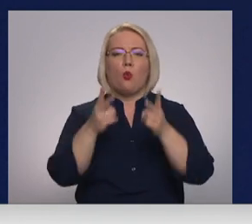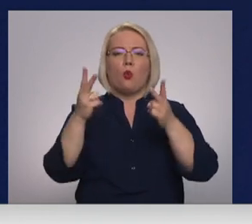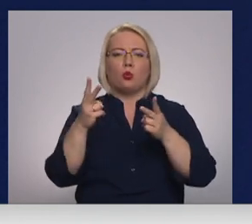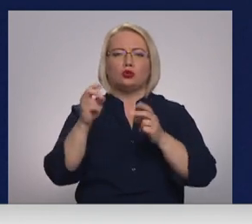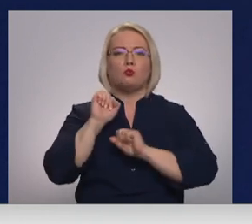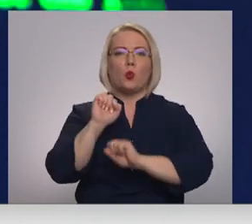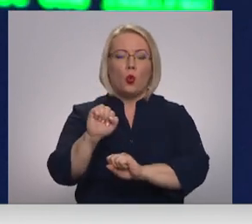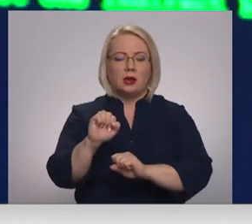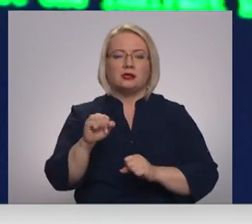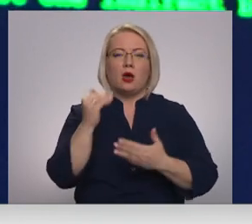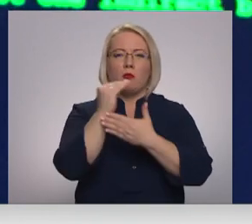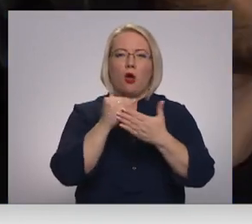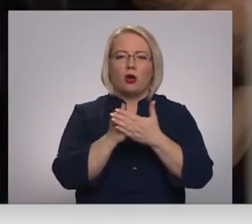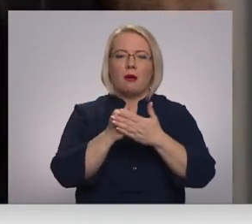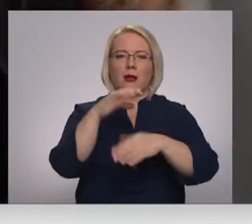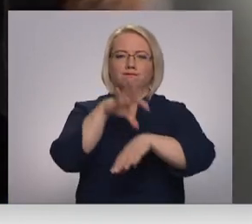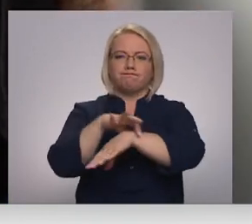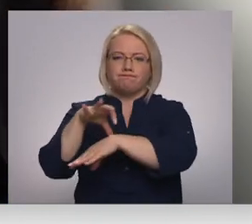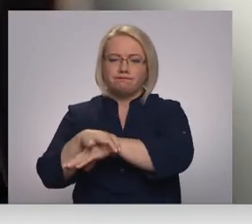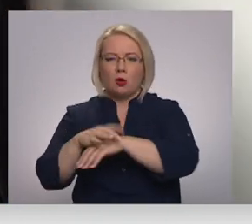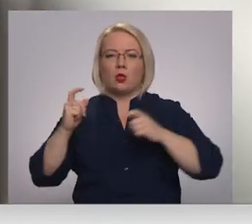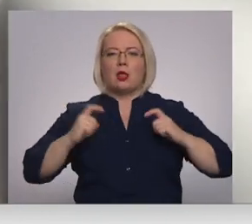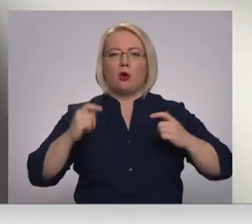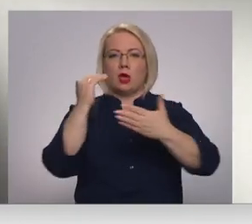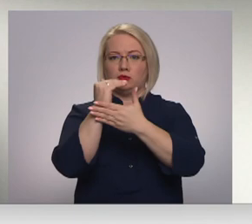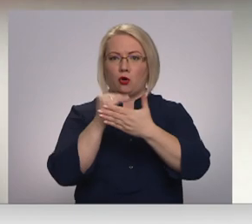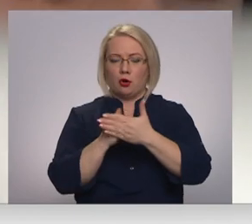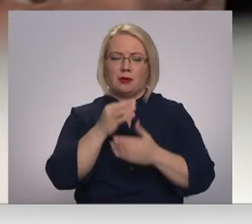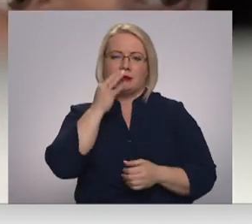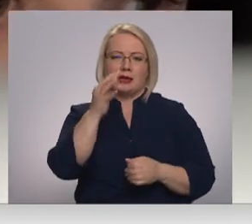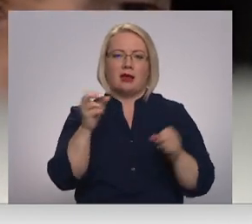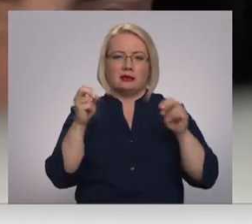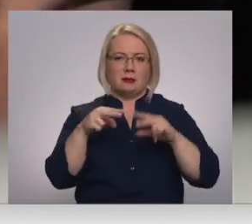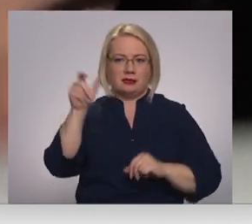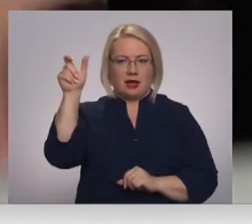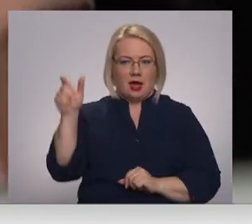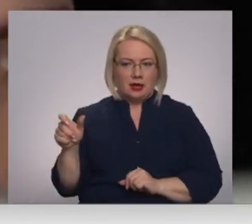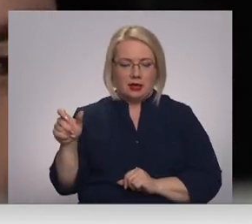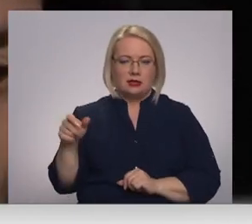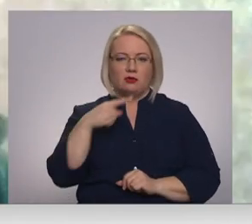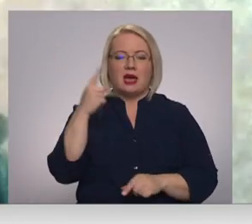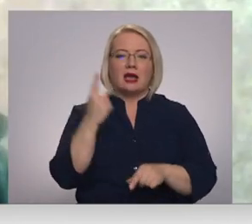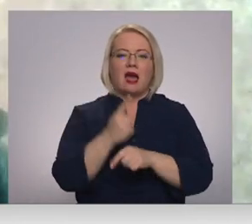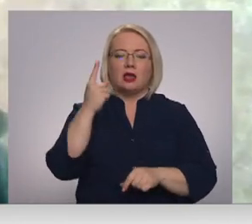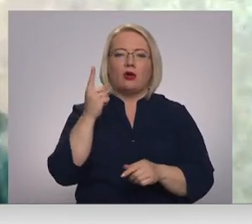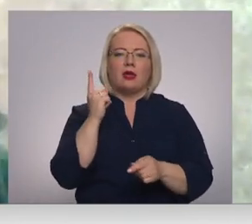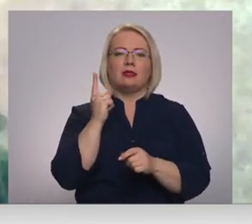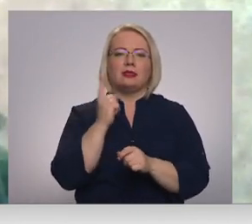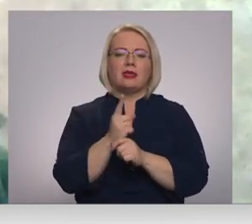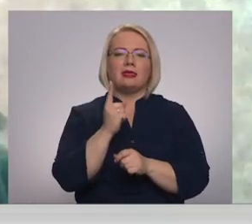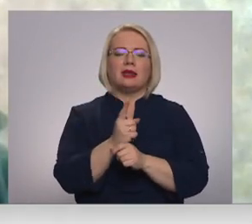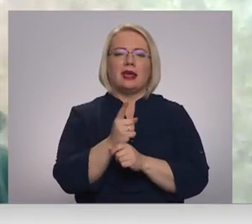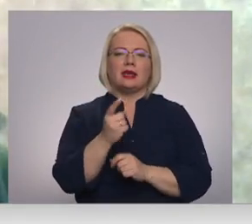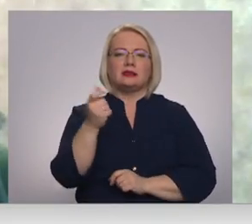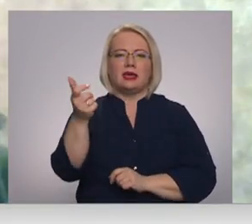Programmatūra, ķer un aiztura vīrusus un ļaunās programmas, saka kiberdrošības eksperts. Kategoriski nedrīkst instalēt programmas no